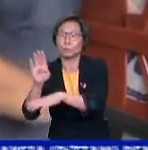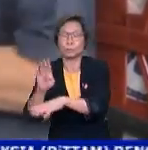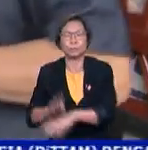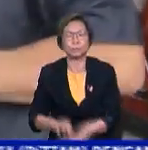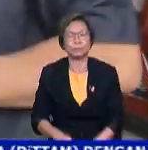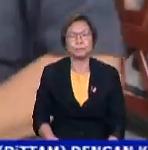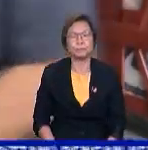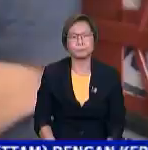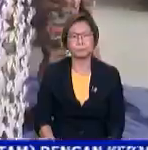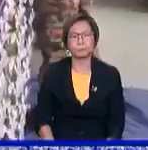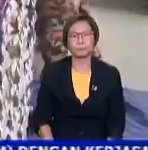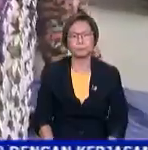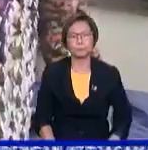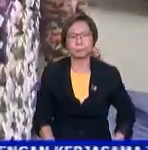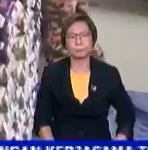Terima kasih telah menonton!